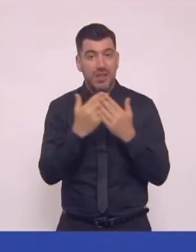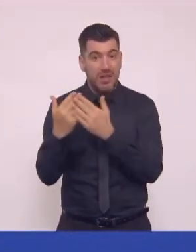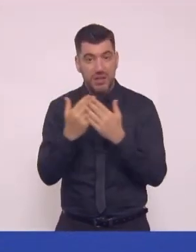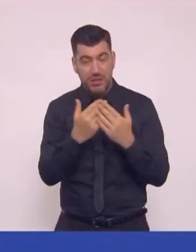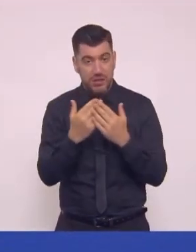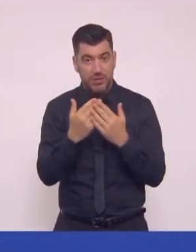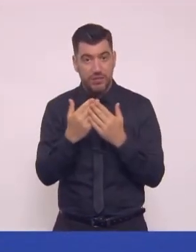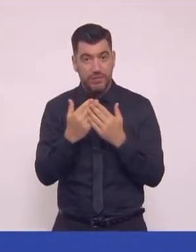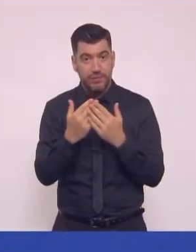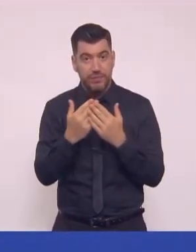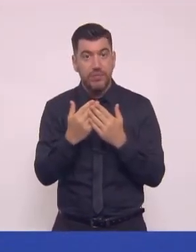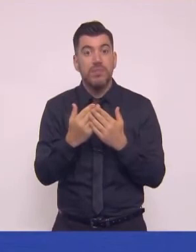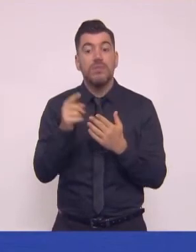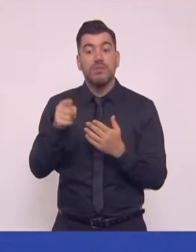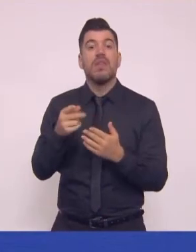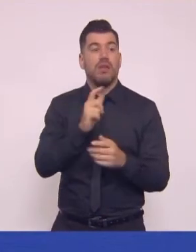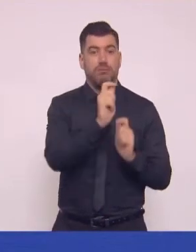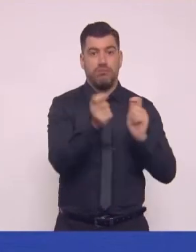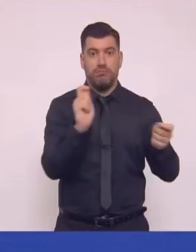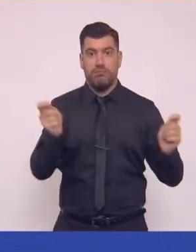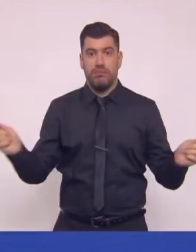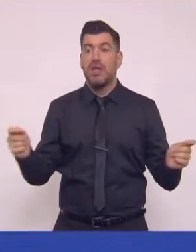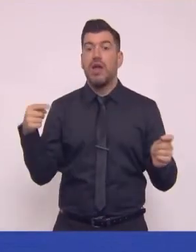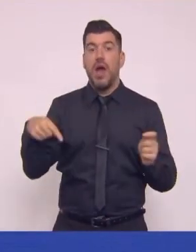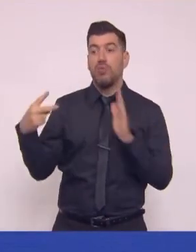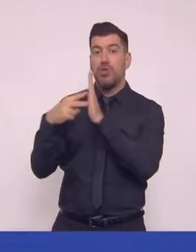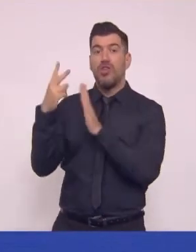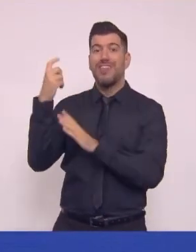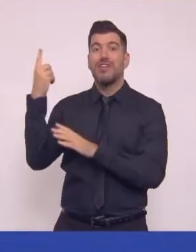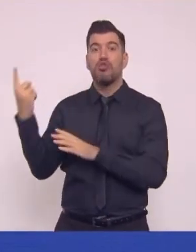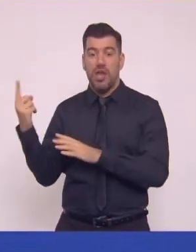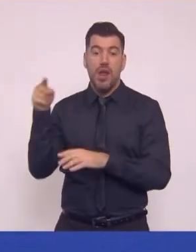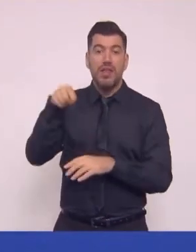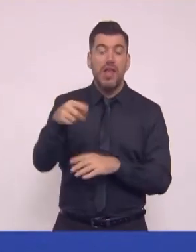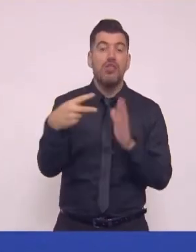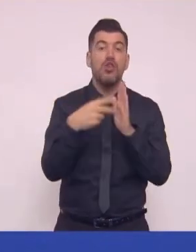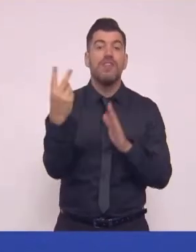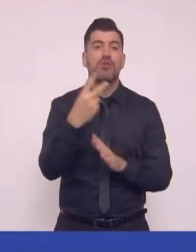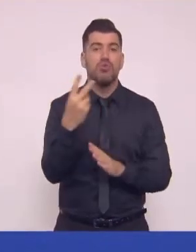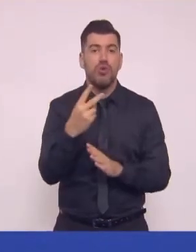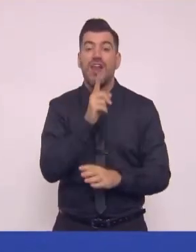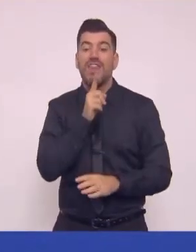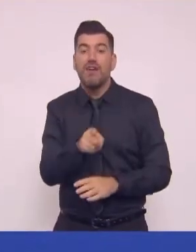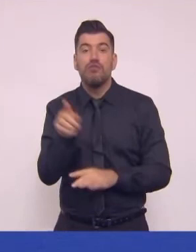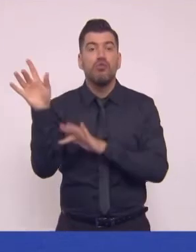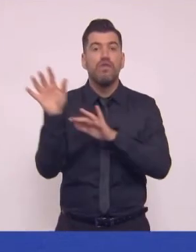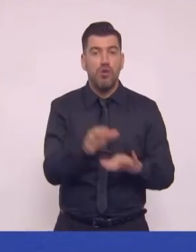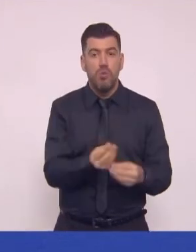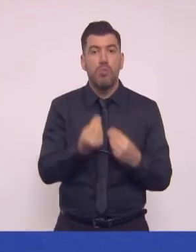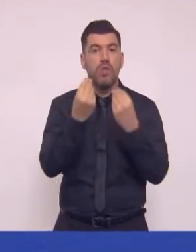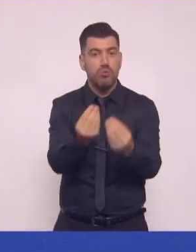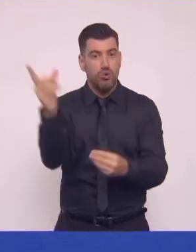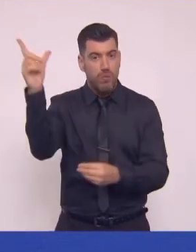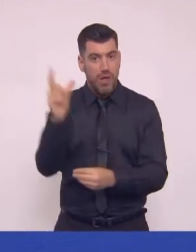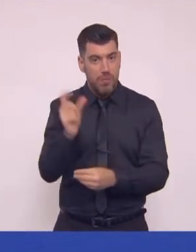21-22. Δηλαδή, ήδη από αυτό το φθινόπωρο το Σεπτέμβριο-Οκτώβριο, το οποίο θα καταβληθεί το φοιτητικό επίδομα